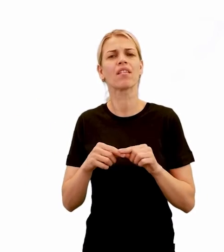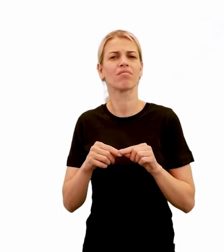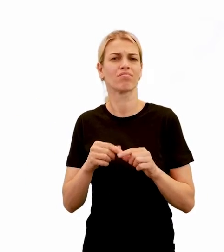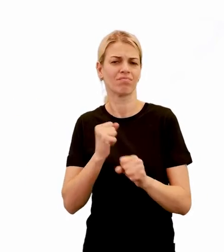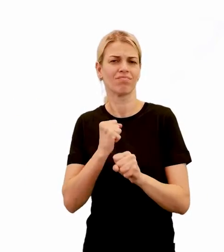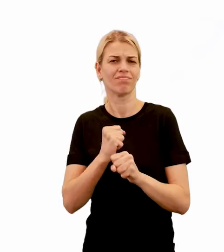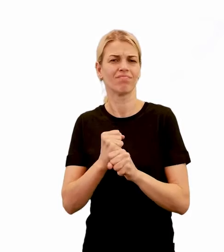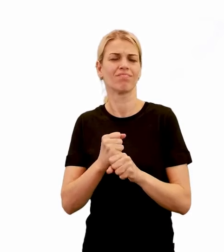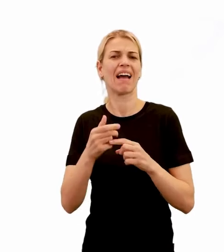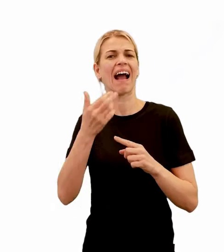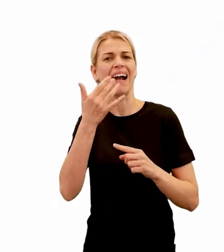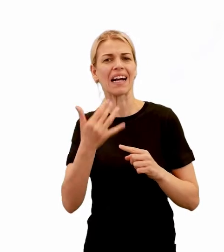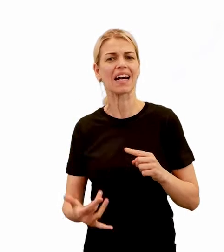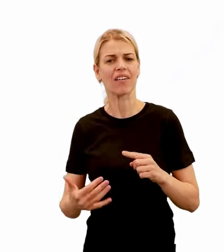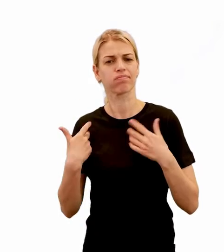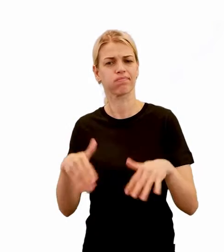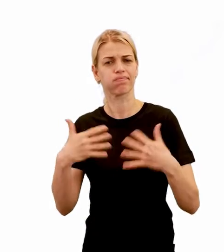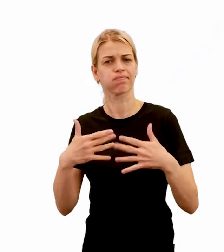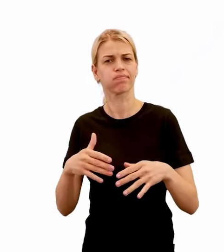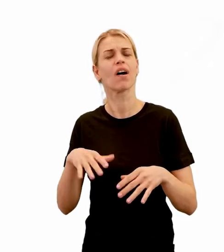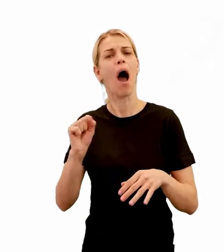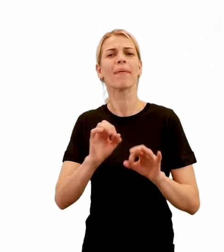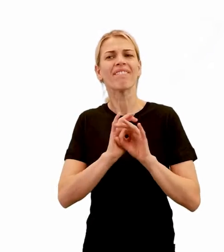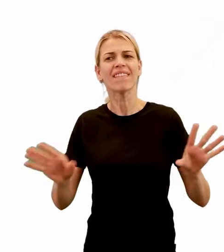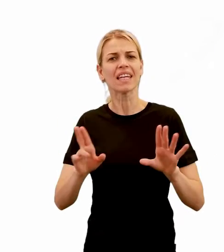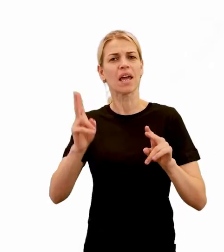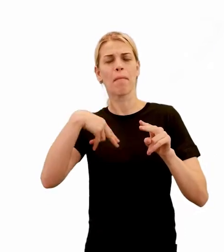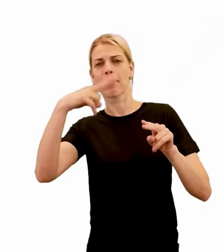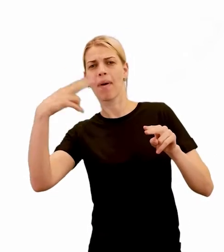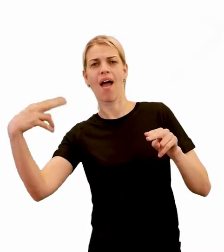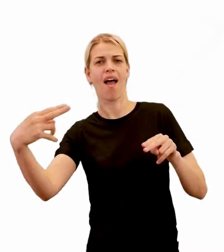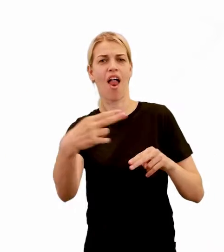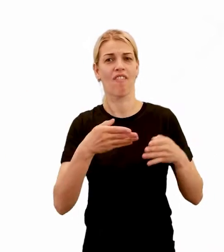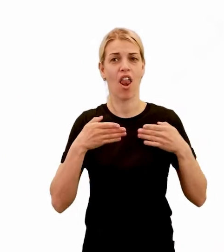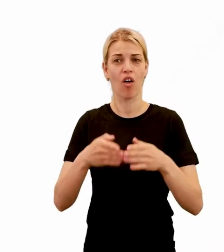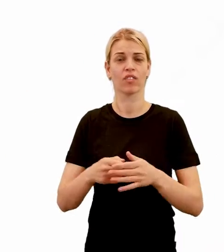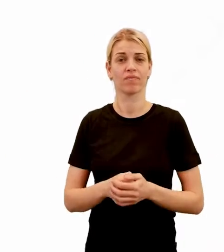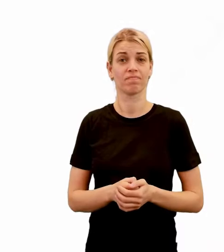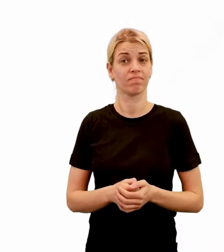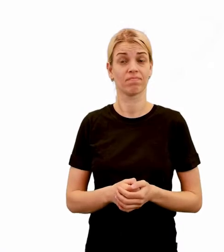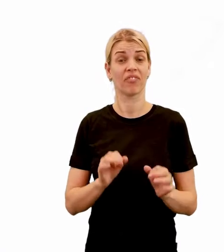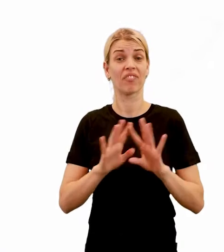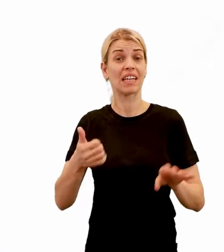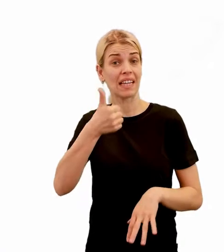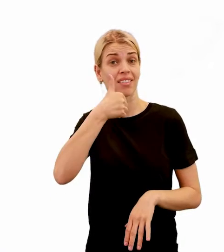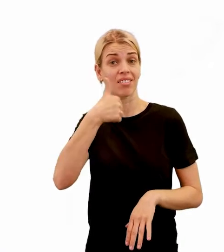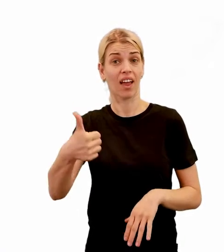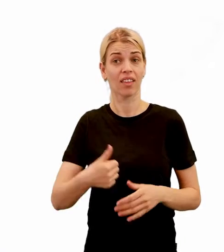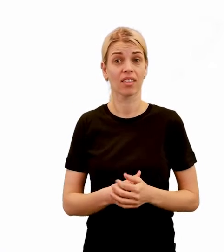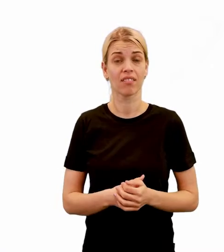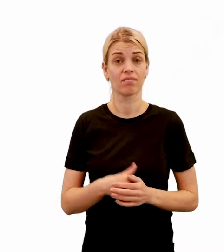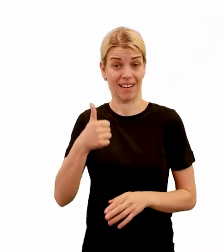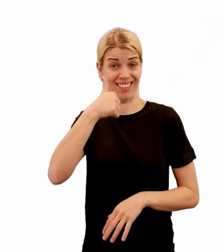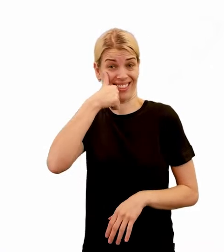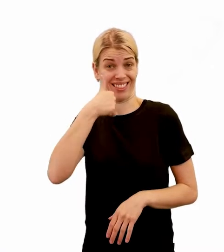alebo teda farby, ktorou by sme natreli túto loď? Ja vám to prezradím. Trvalo by to len jeden jediný deň a